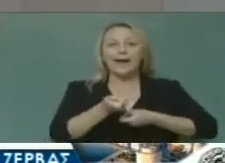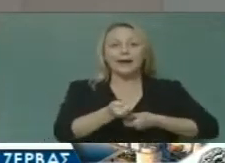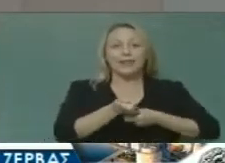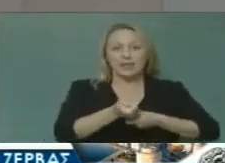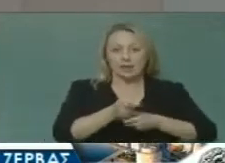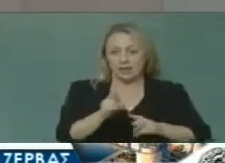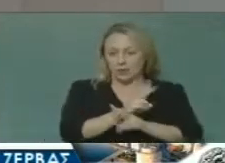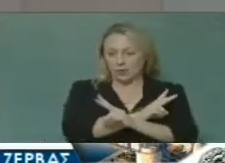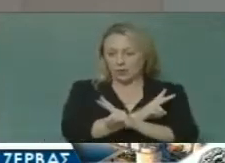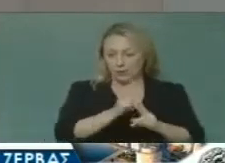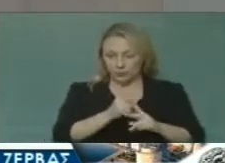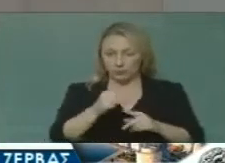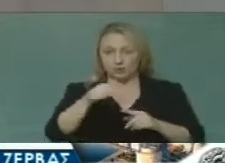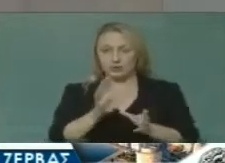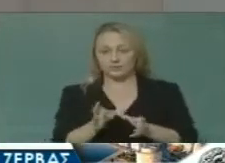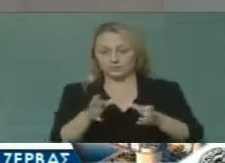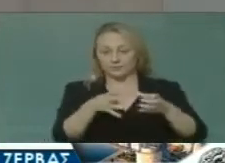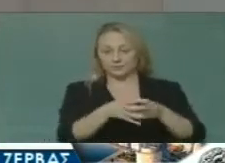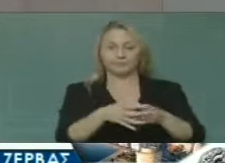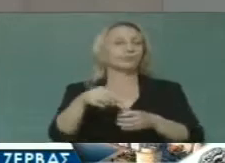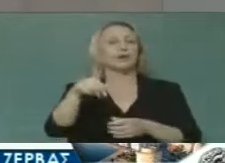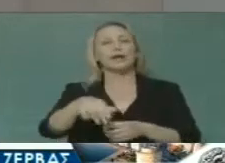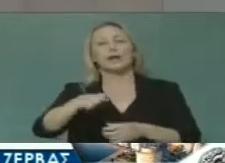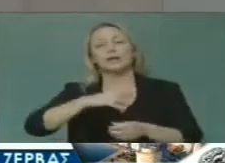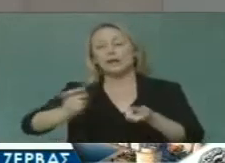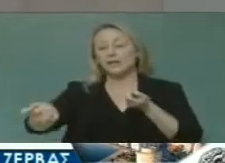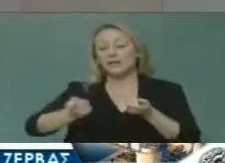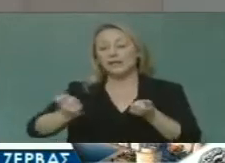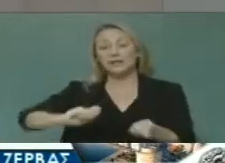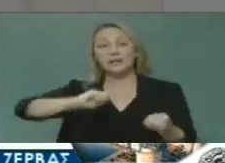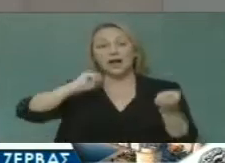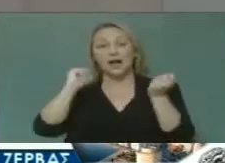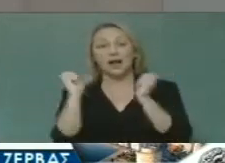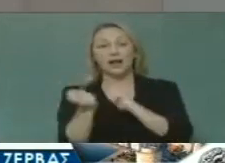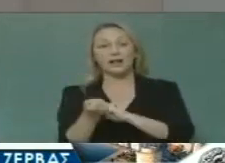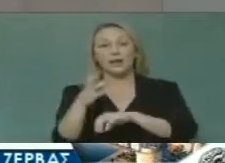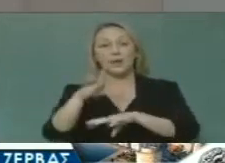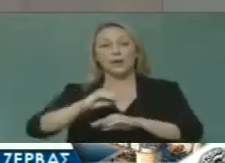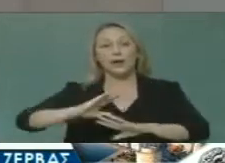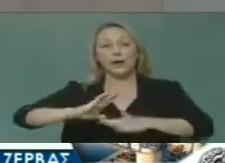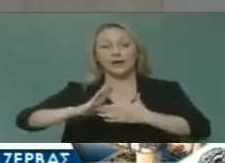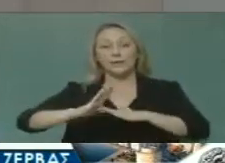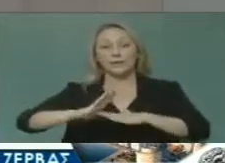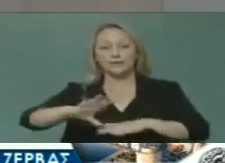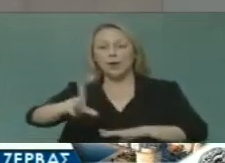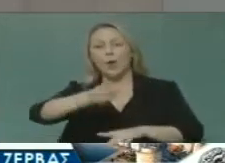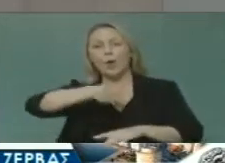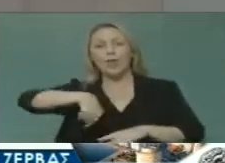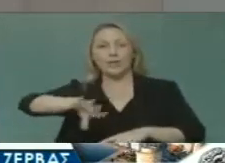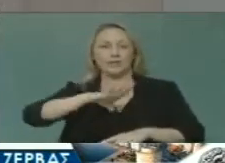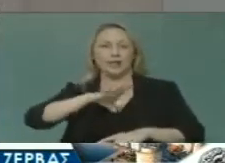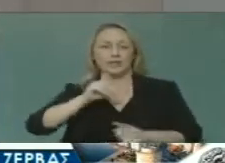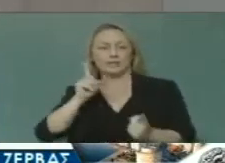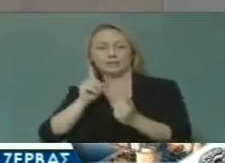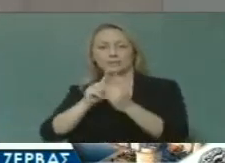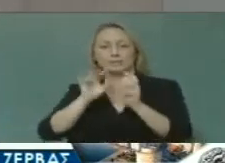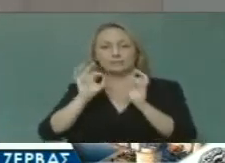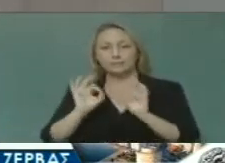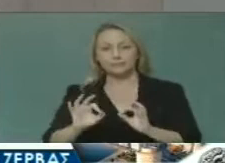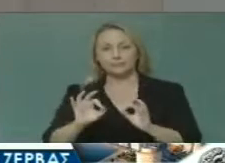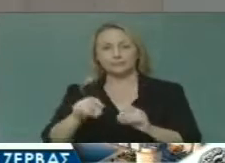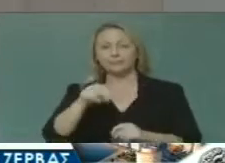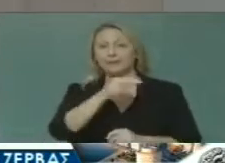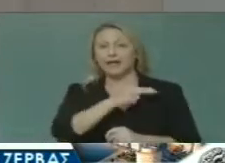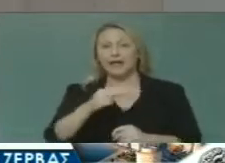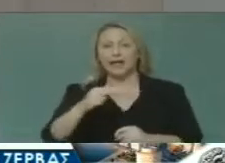πρόδρομες εργασίες και ενέργειες μιας διοικητικής μεταρρύθμισης και αναβάθμισης των υπηρεσιών προς τον πολίτη την προσπάθεια να συγκρότσει στον